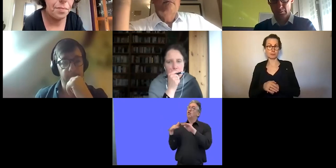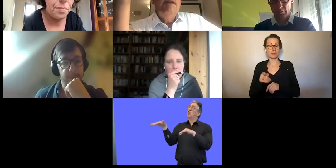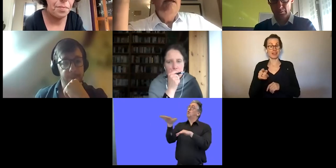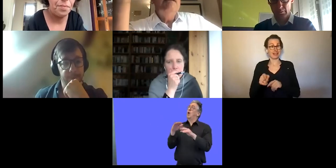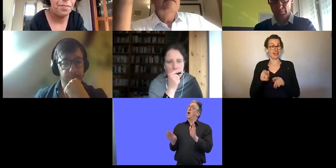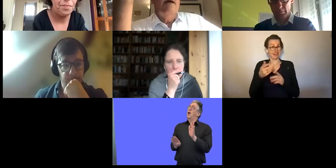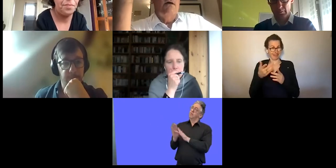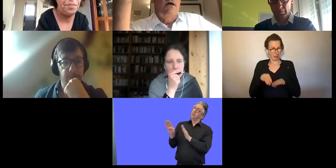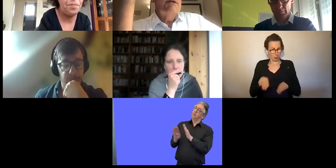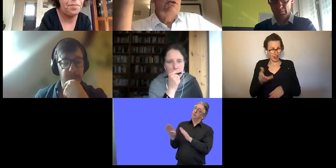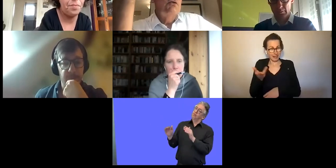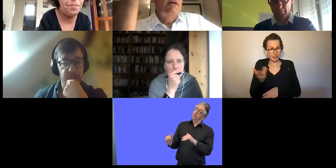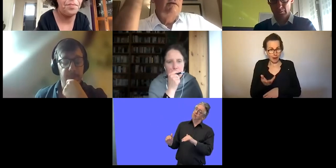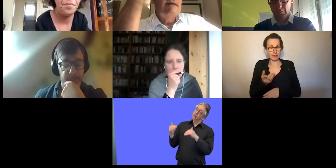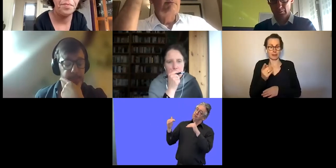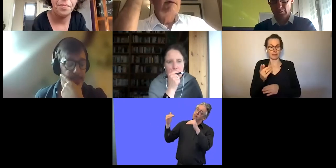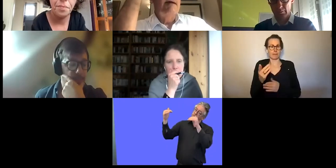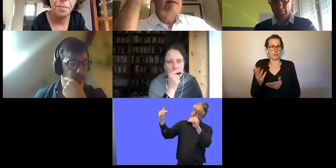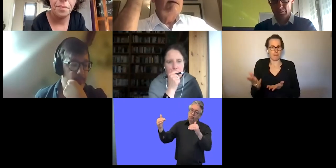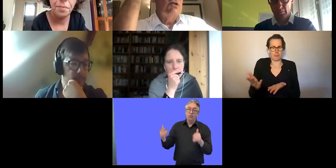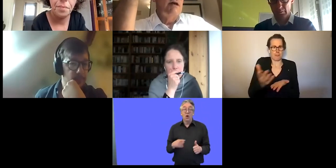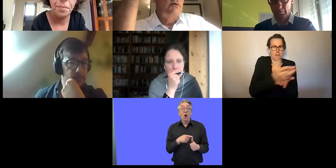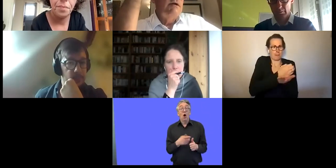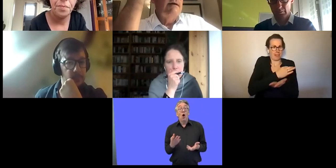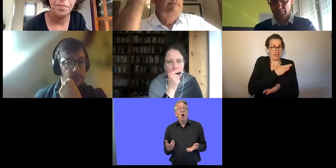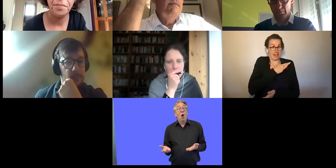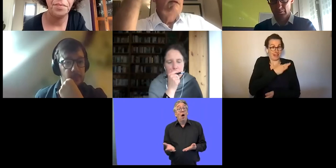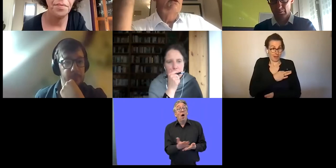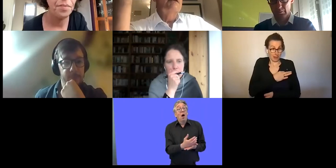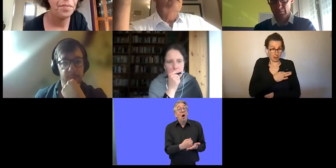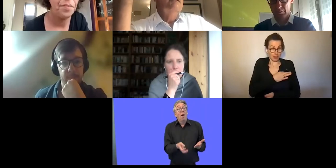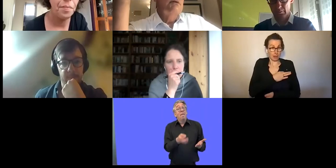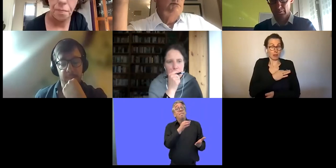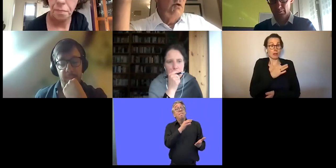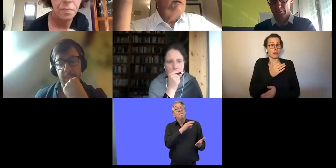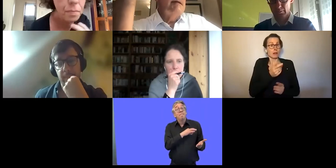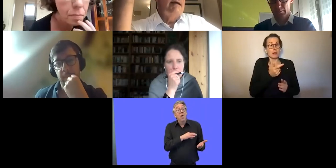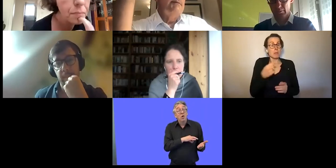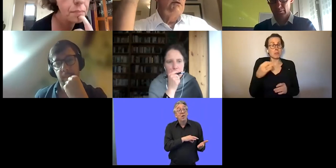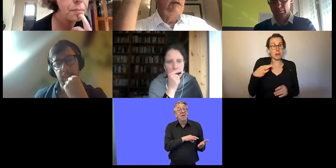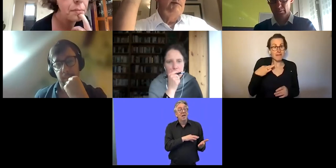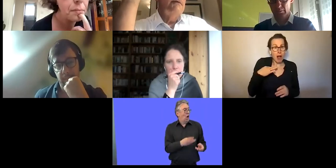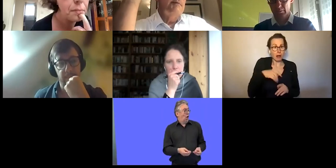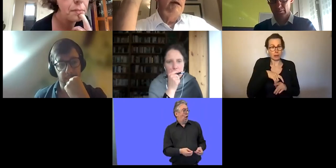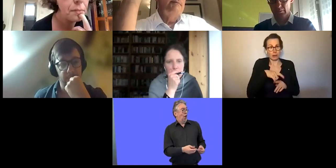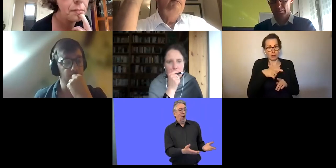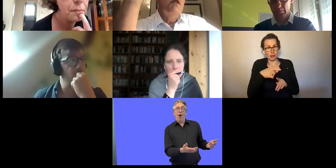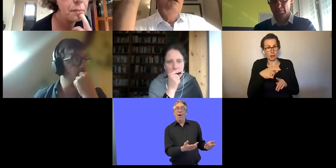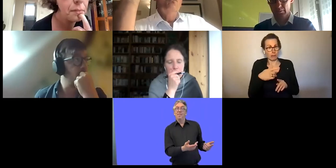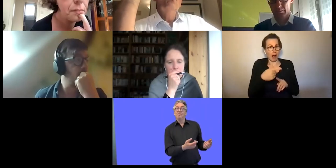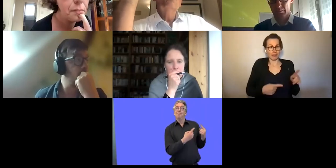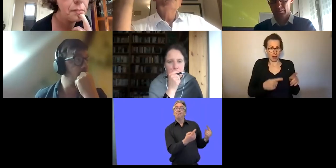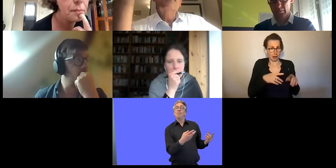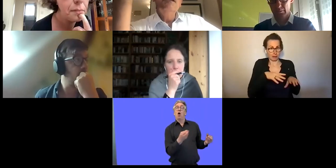nicht ausgeschüttet werden an private Shareholder, sondern zum größten Teil im Unternehmen verbleiben.